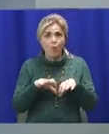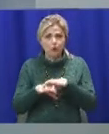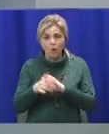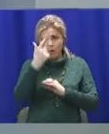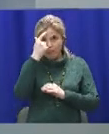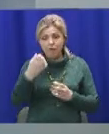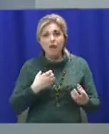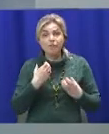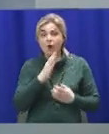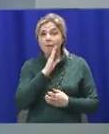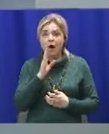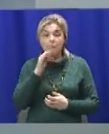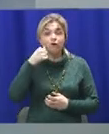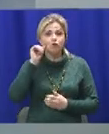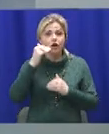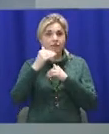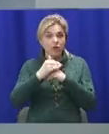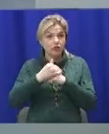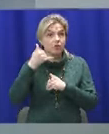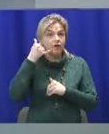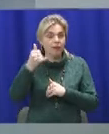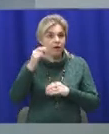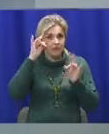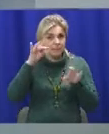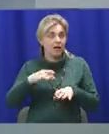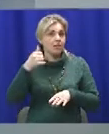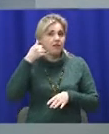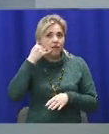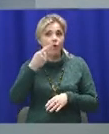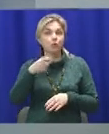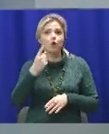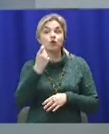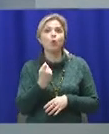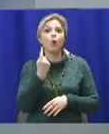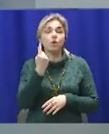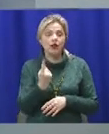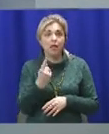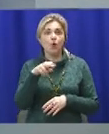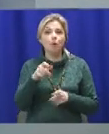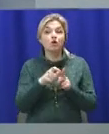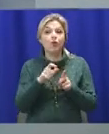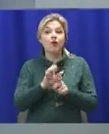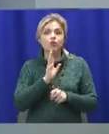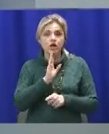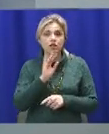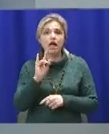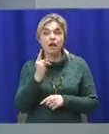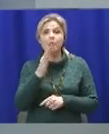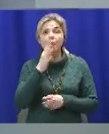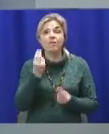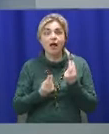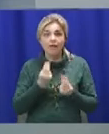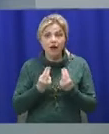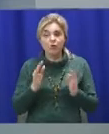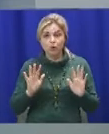хвильованої матері вчора ввечері надійшло на екстрену лінію за номером 101. За словами жінки, дитина під час гри